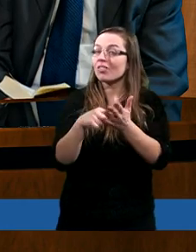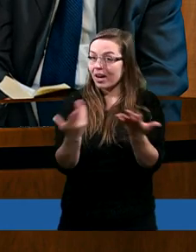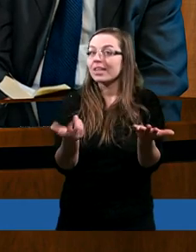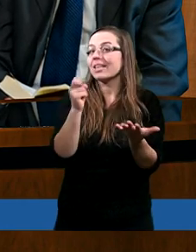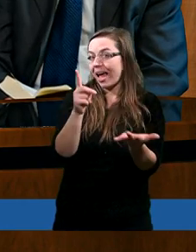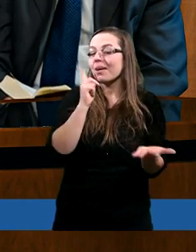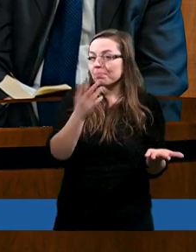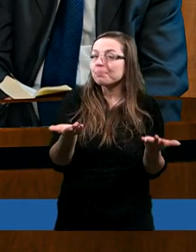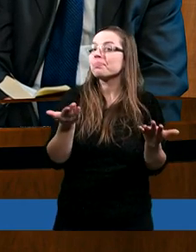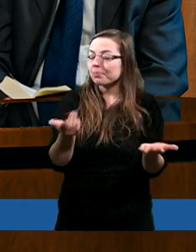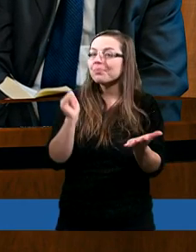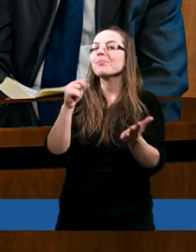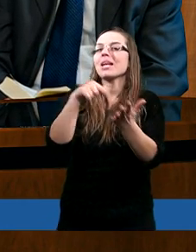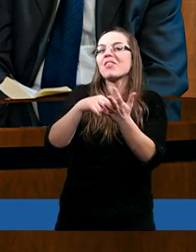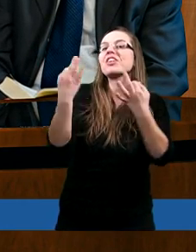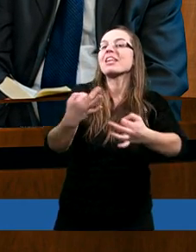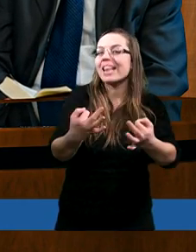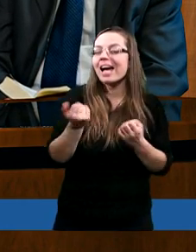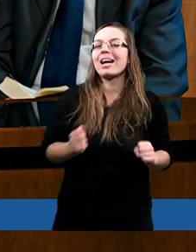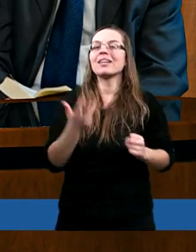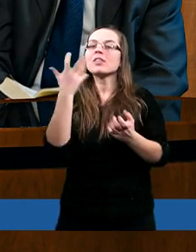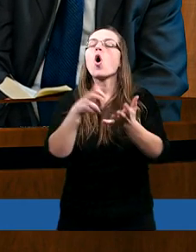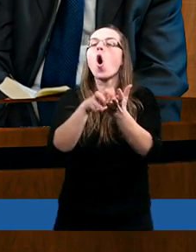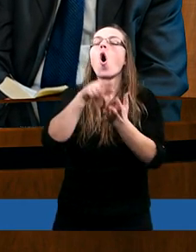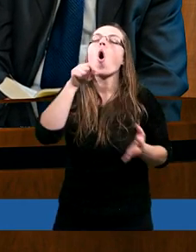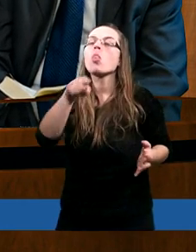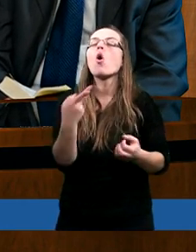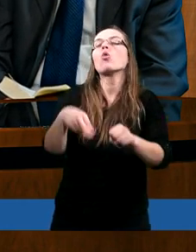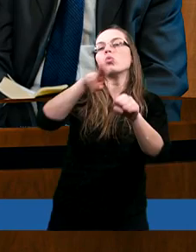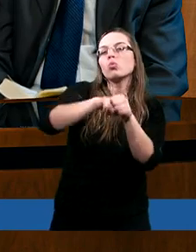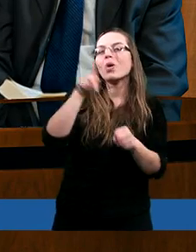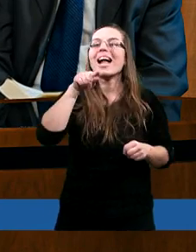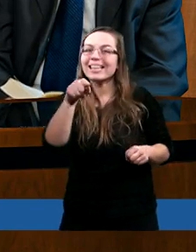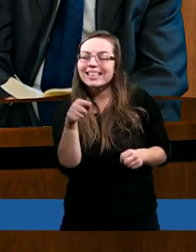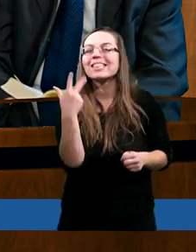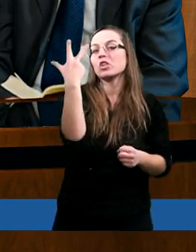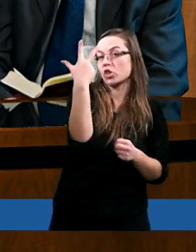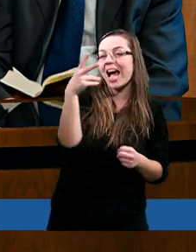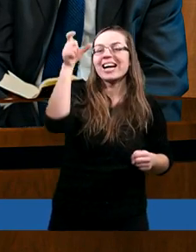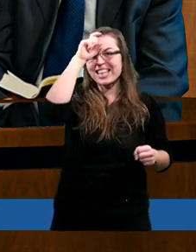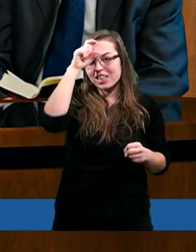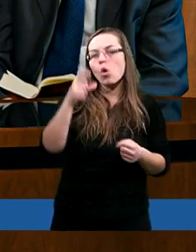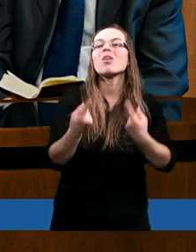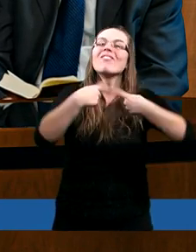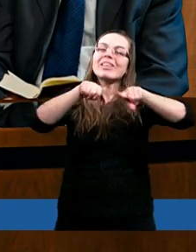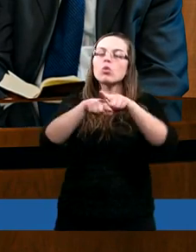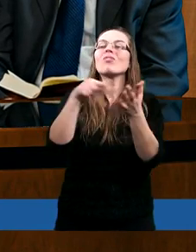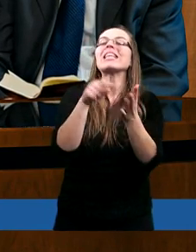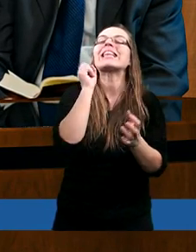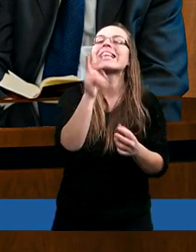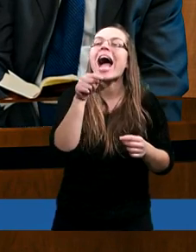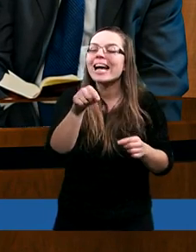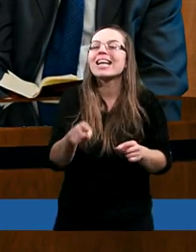prawda? I teraz chodzi mi o to, która z tych istot wykonuje takie